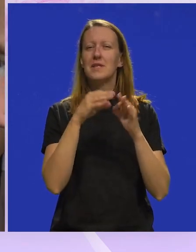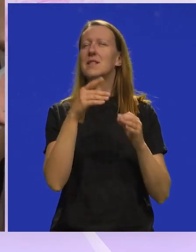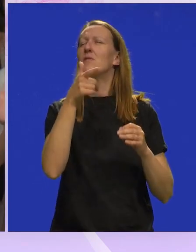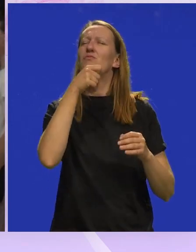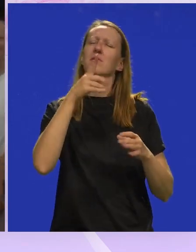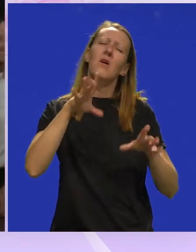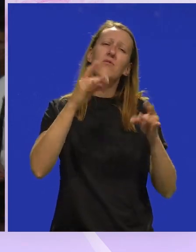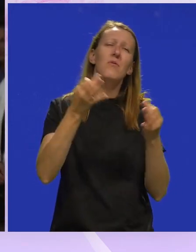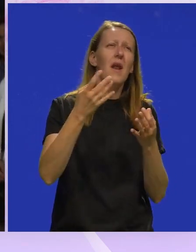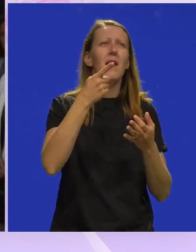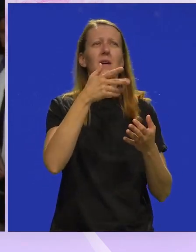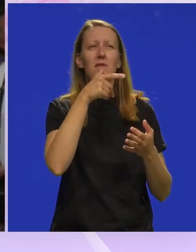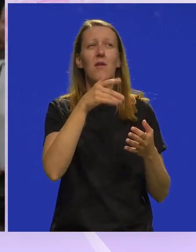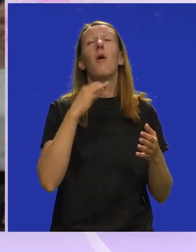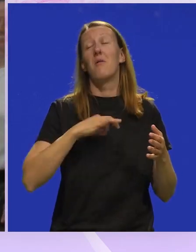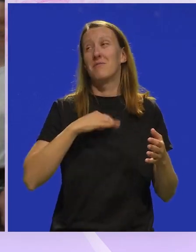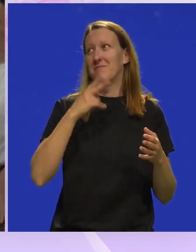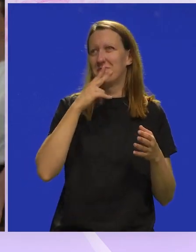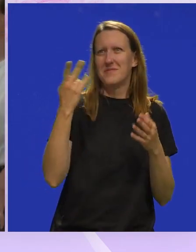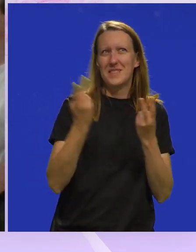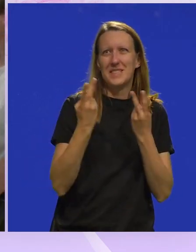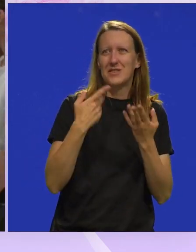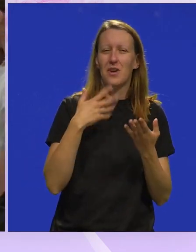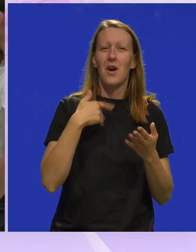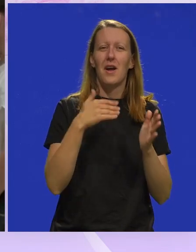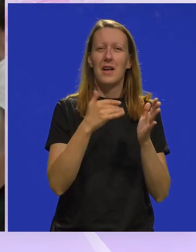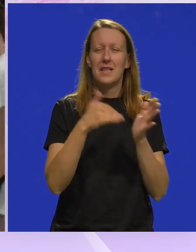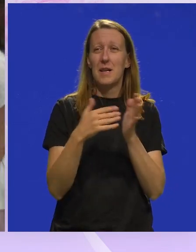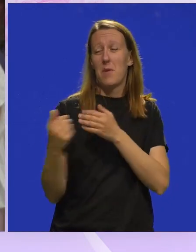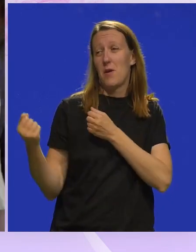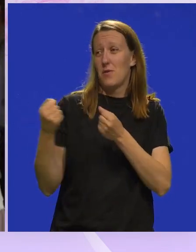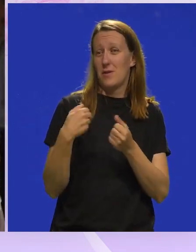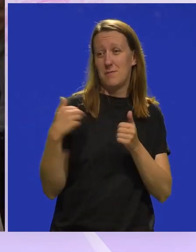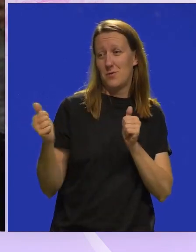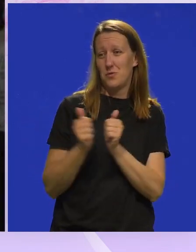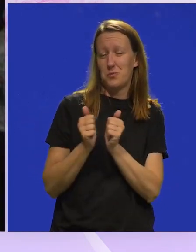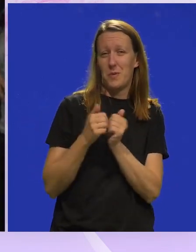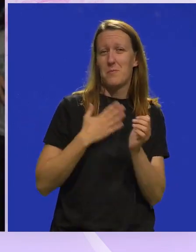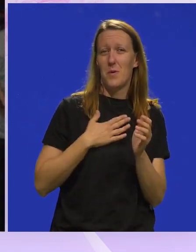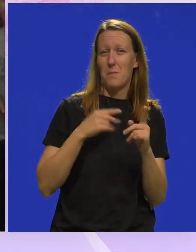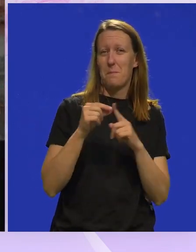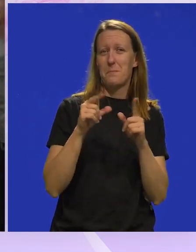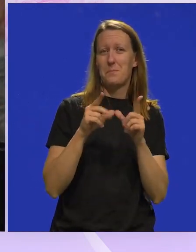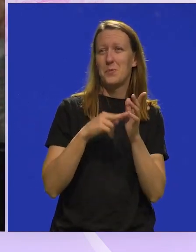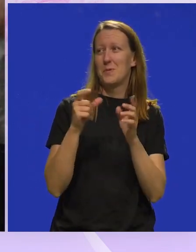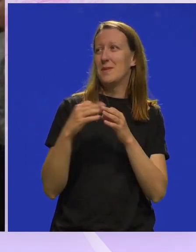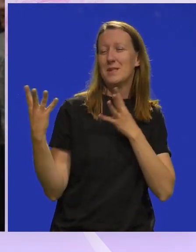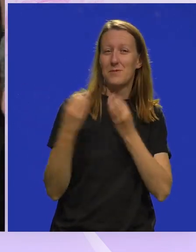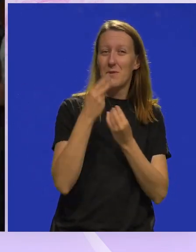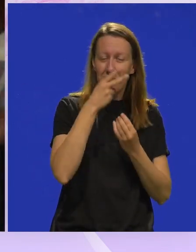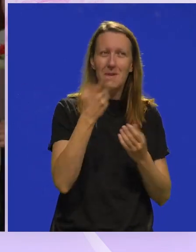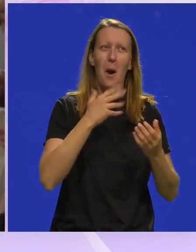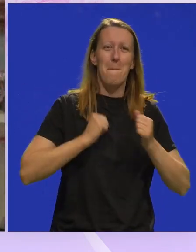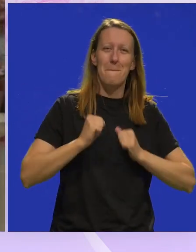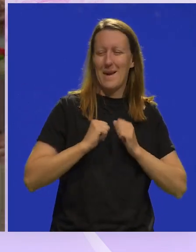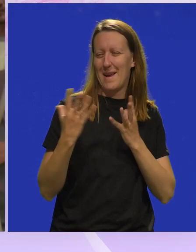možda porši našli u kakovem dilu? Obovezno, ali sam trebao dopeljati punicu da ona vidi kako je patiti s njima. Kako